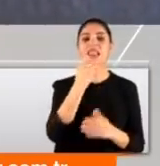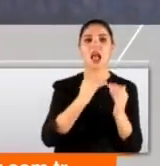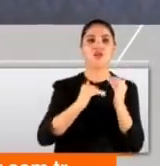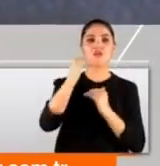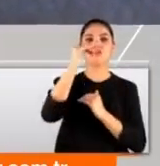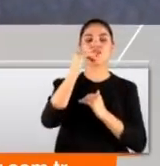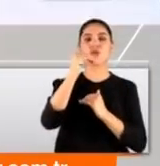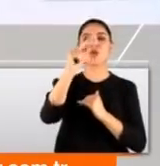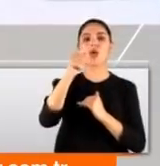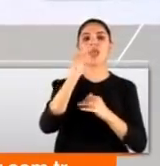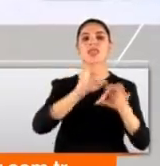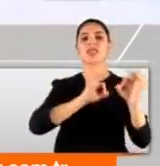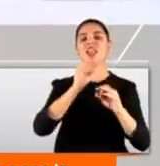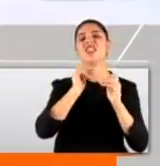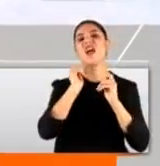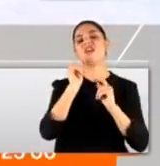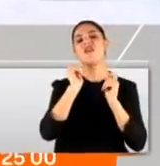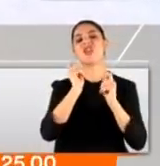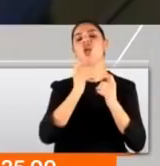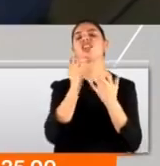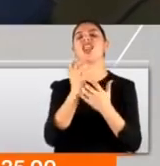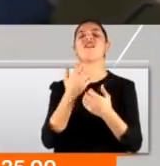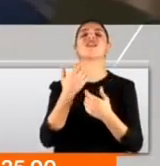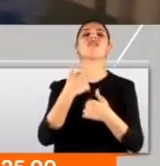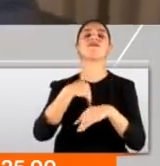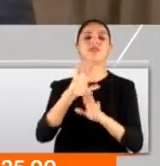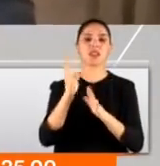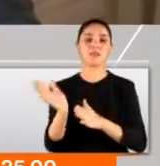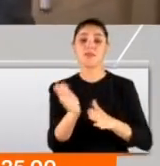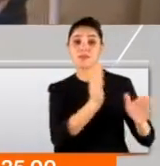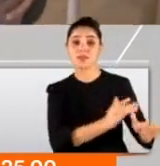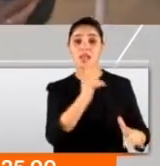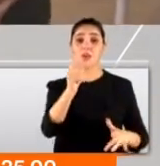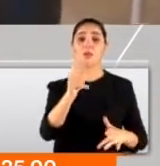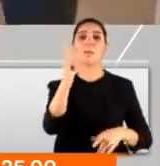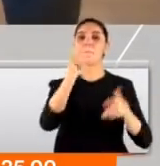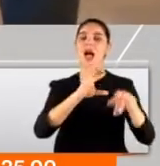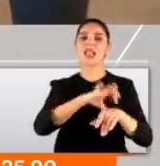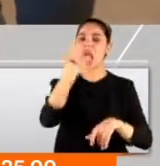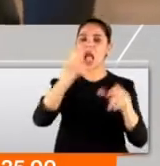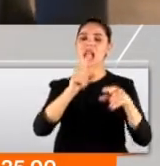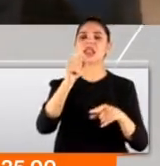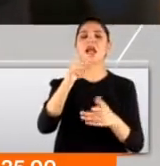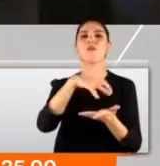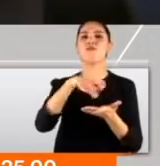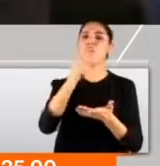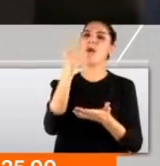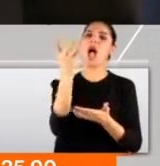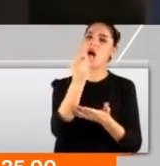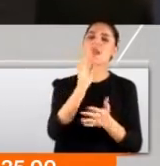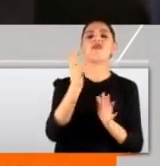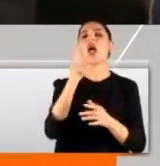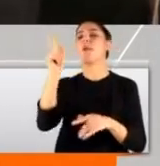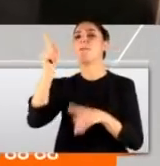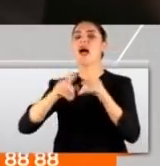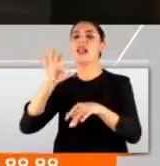osteoporoz durumlarında biz bu tedaviyi çok fazla tavsiye etmiyoruz. Bazı hastalıklarda birkaç seansda etkisinin gösterdiği de oluyor. Bazı hastalarda 8